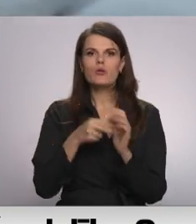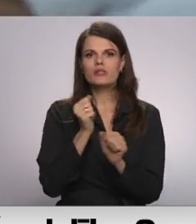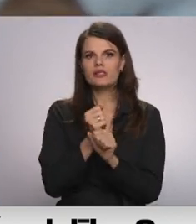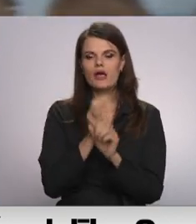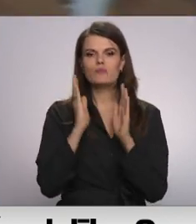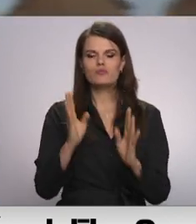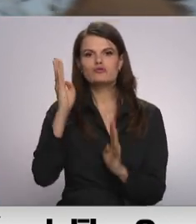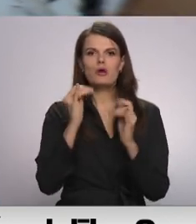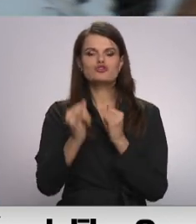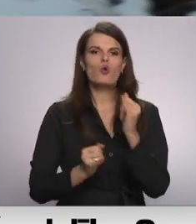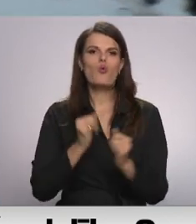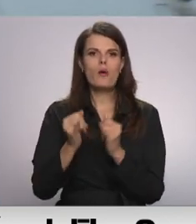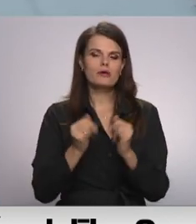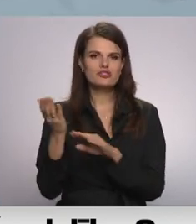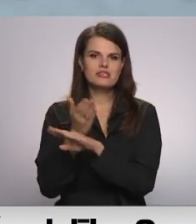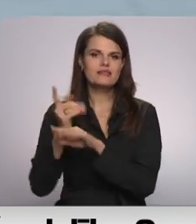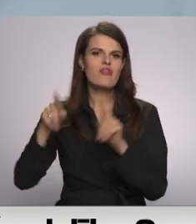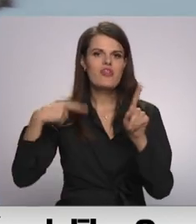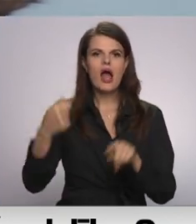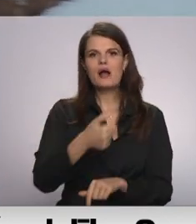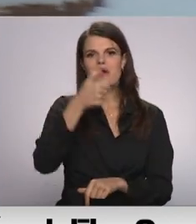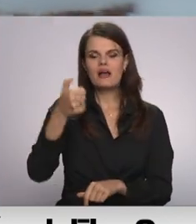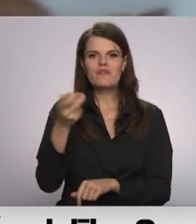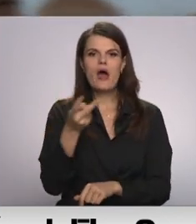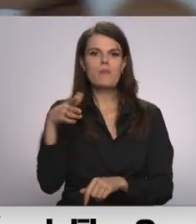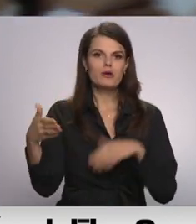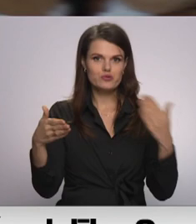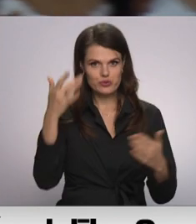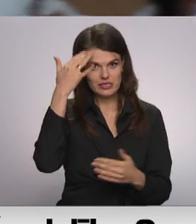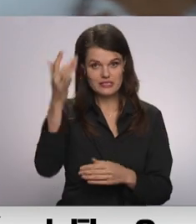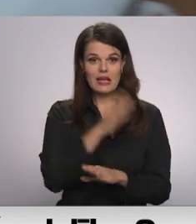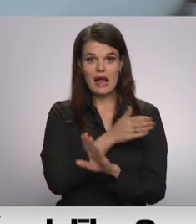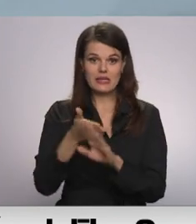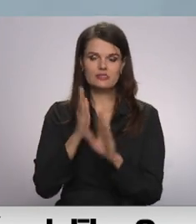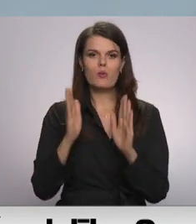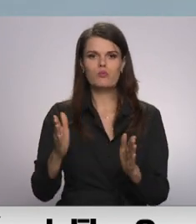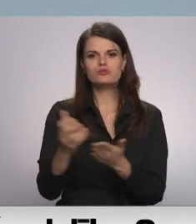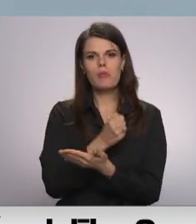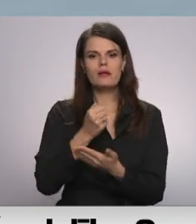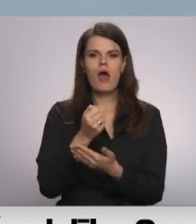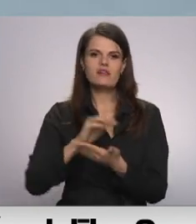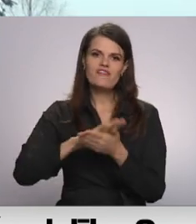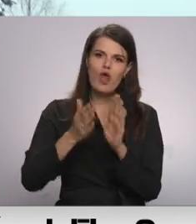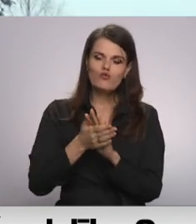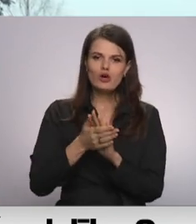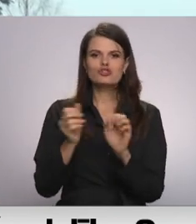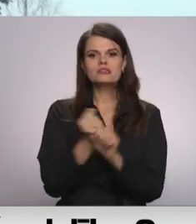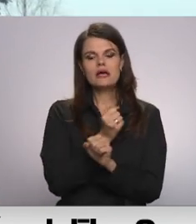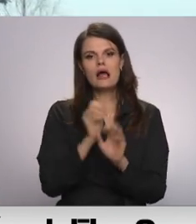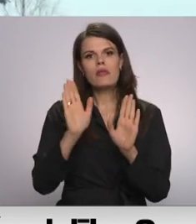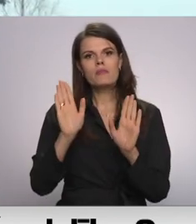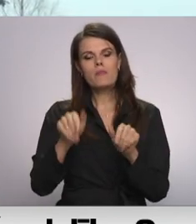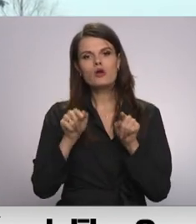būšot meža kopšanas cirte nākamajā gadā. Abas puses cer, ka līdz tam tikšot panākta appusēja vienošanās gan par